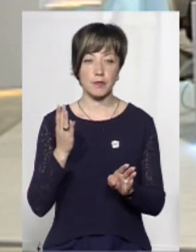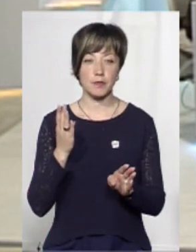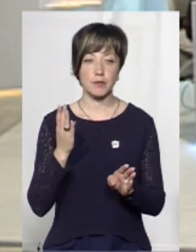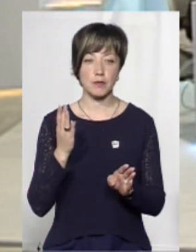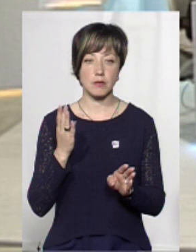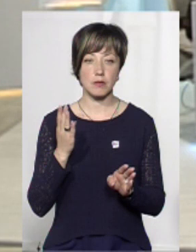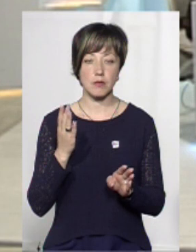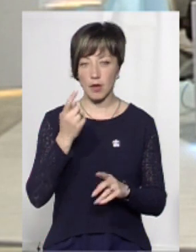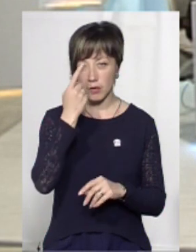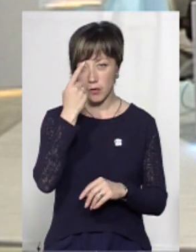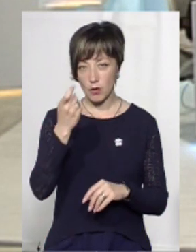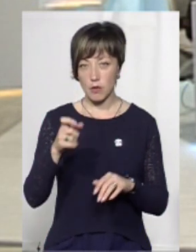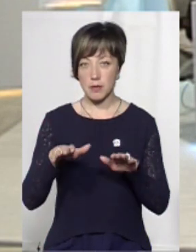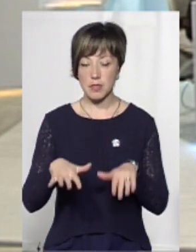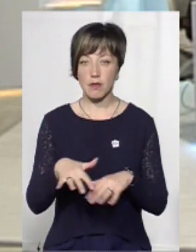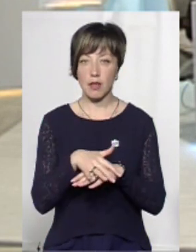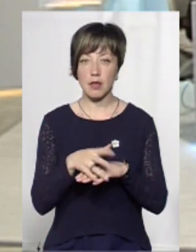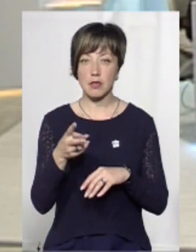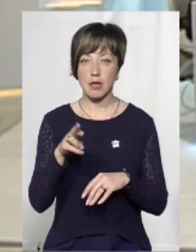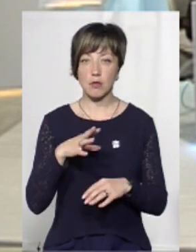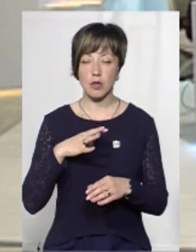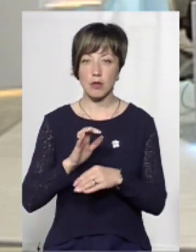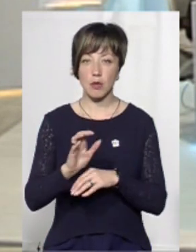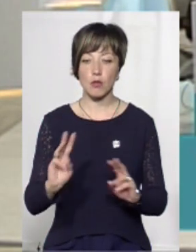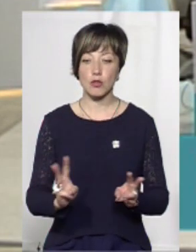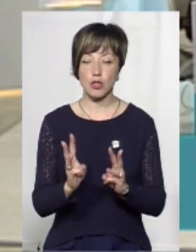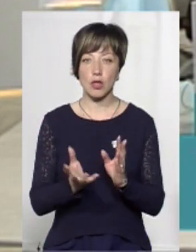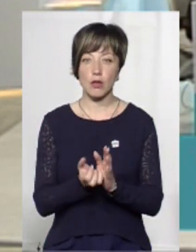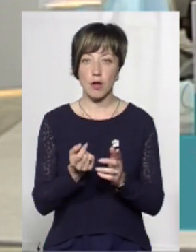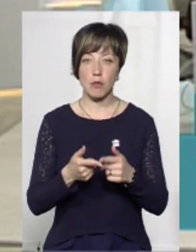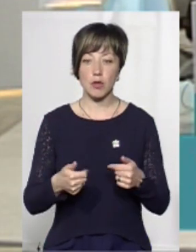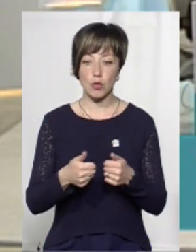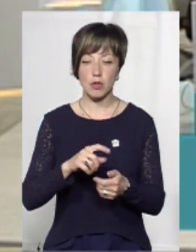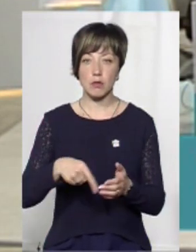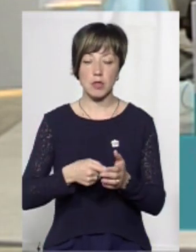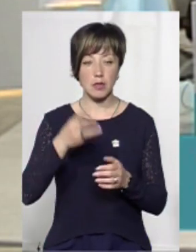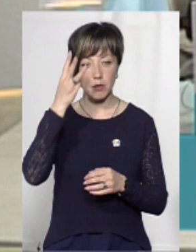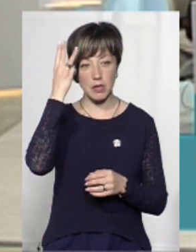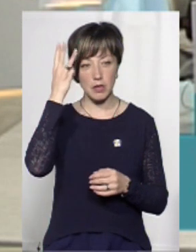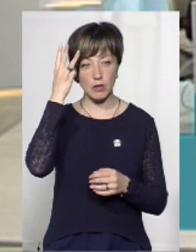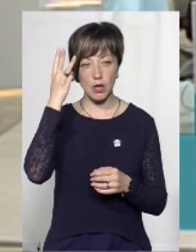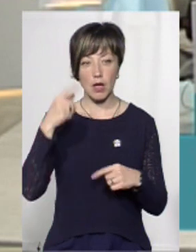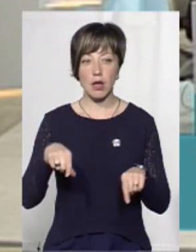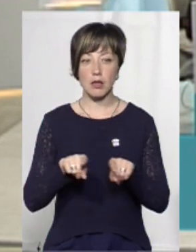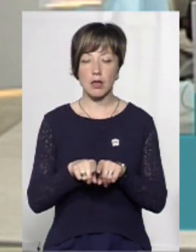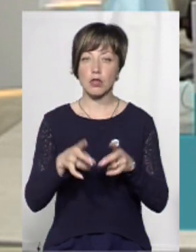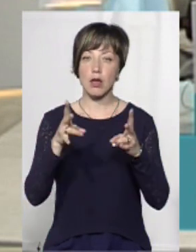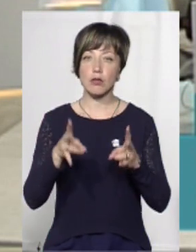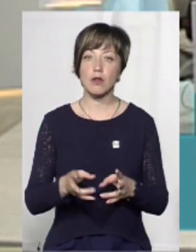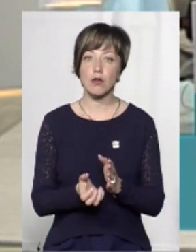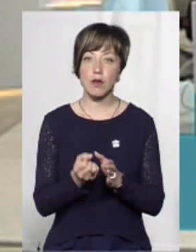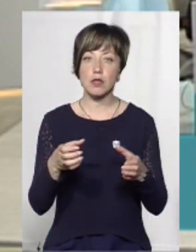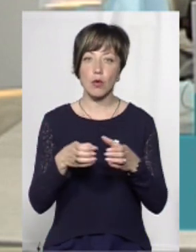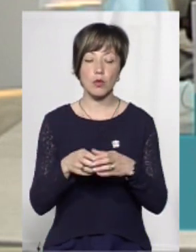повідомленням місцевого населення було направлено пожежно-рятувальні підрозділи міста Хмельницького, а також аварійно-рятувальне